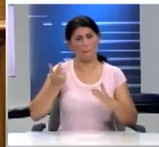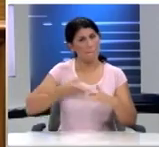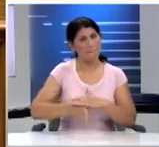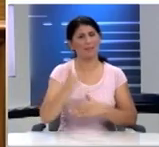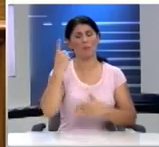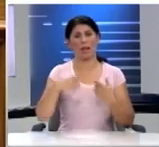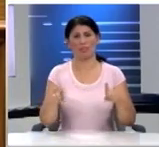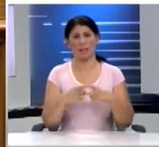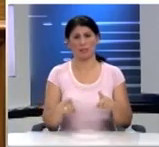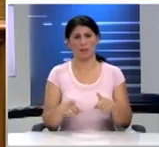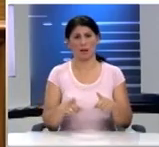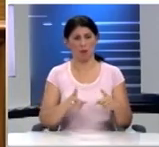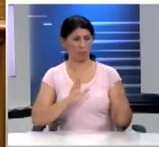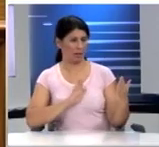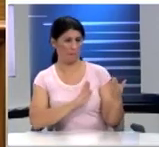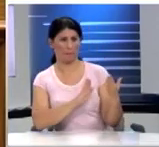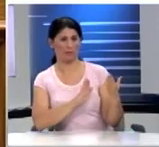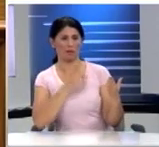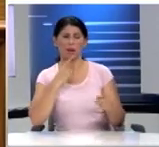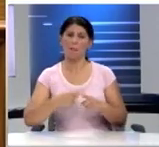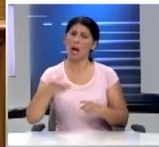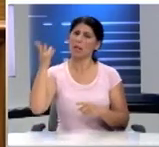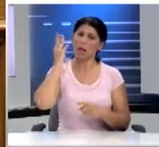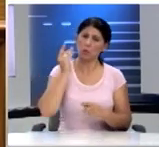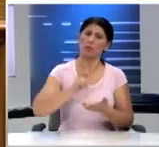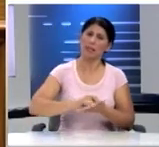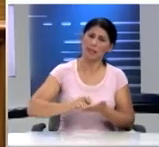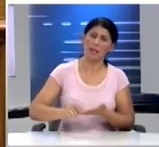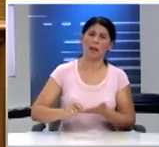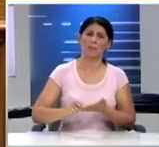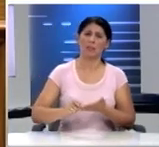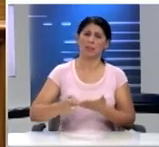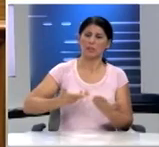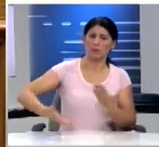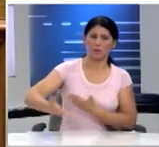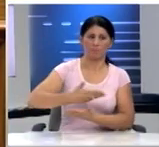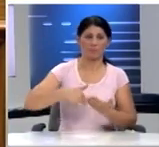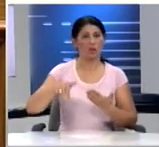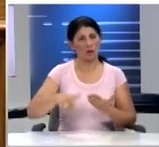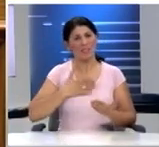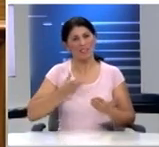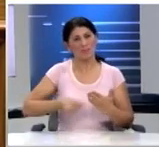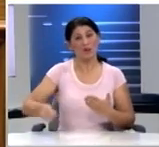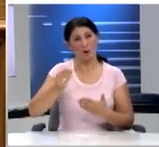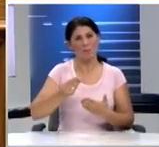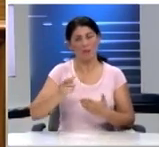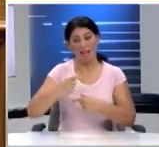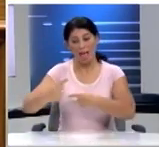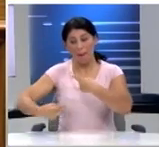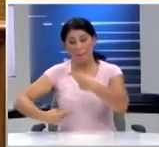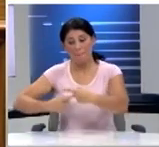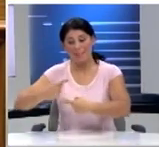από ένα δάσκαλο Ο οποίος στεκόταν απέναντί σας Και απλά να ακούτε, να γράφετε, να αλληλεπιδράτε Νομίζω θέλετε περισσότερο το κομμάτι αυτό